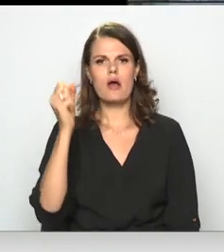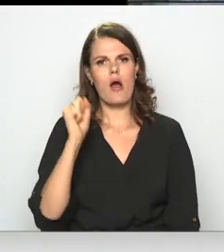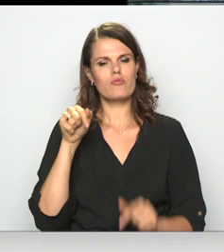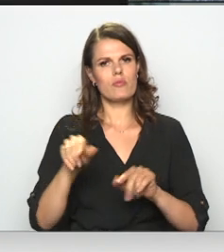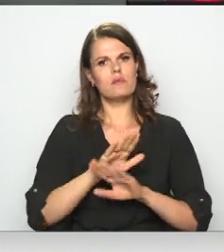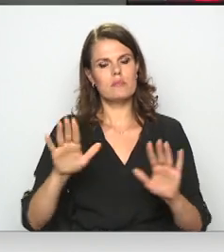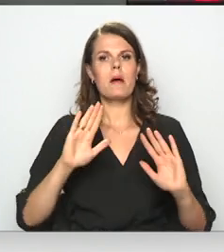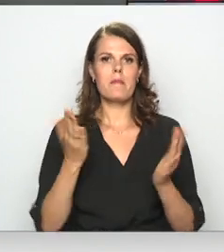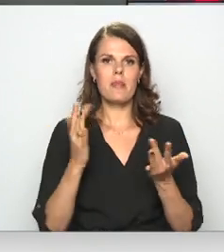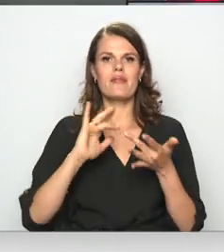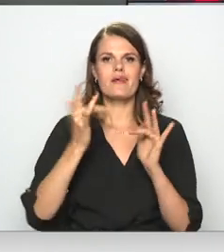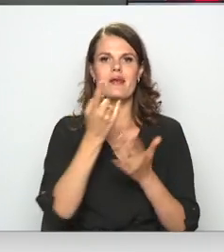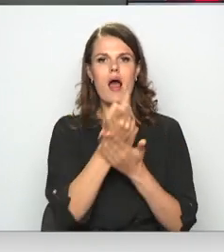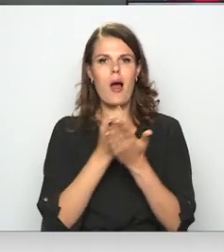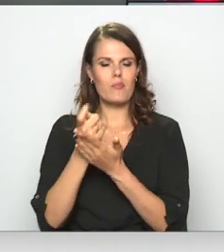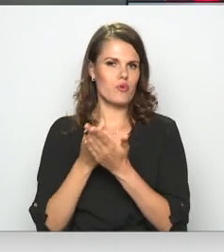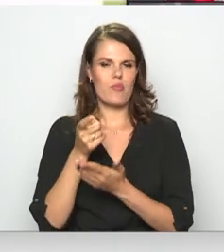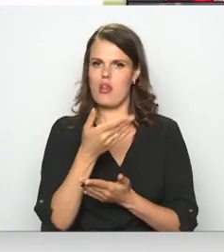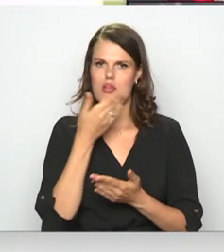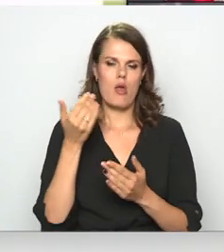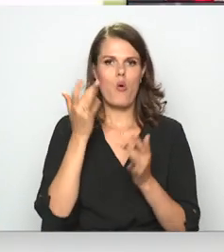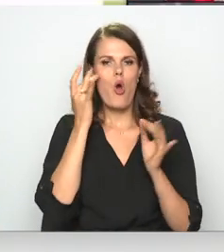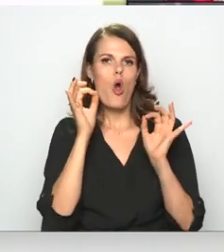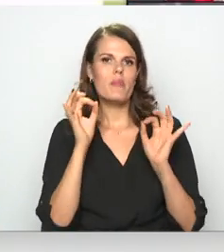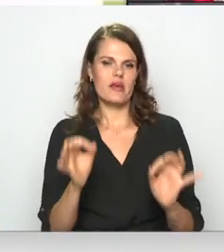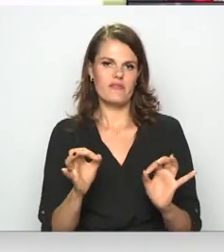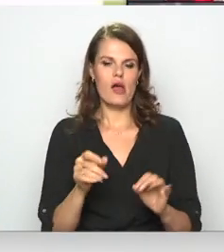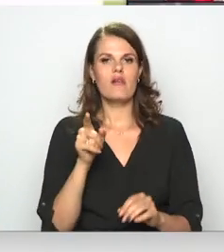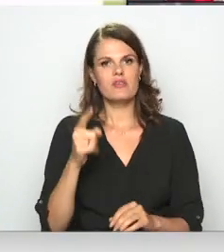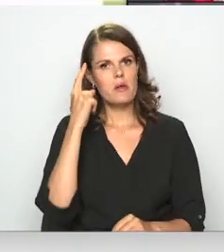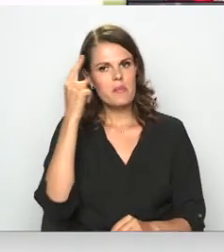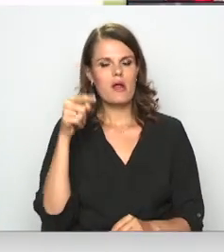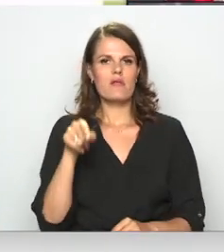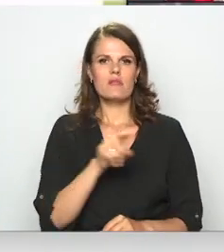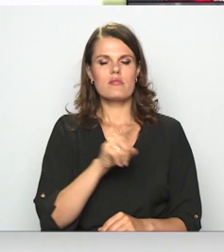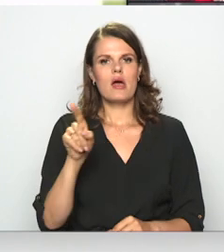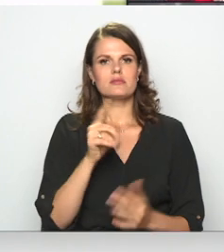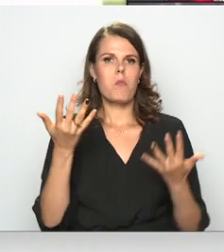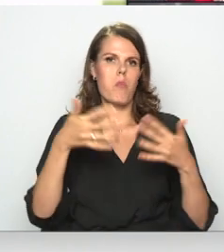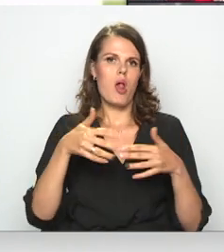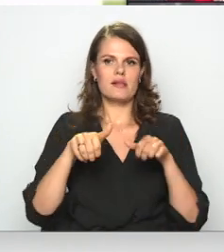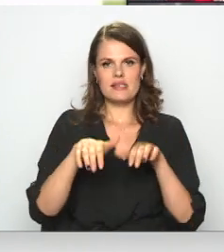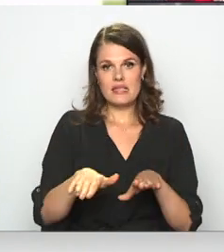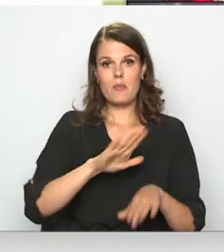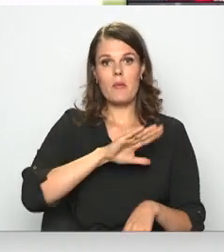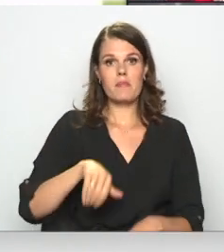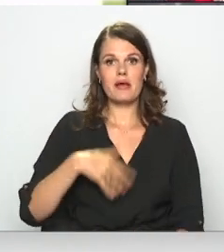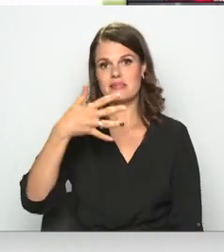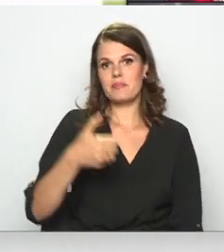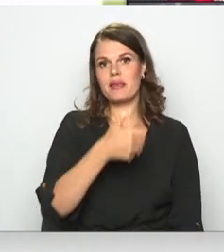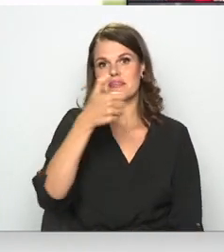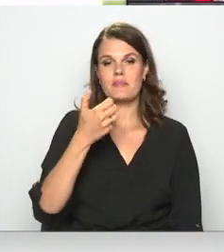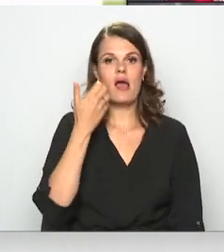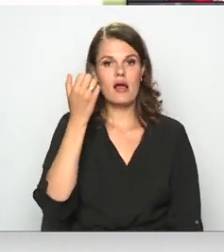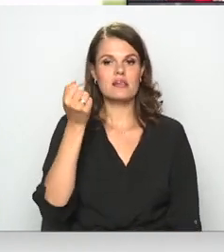interneta vietnē veiktā aptauja nedot objektīvu viedokli. Viņa prāt, tas esot tārdzīgs politiskas lēmums, jo pēc pieciem gadiem, kad